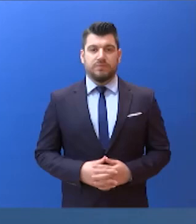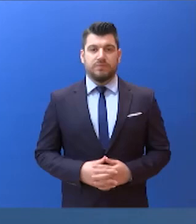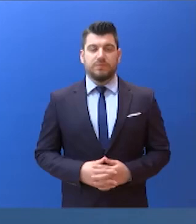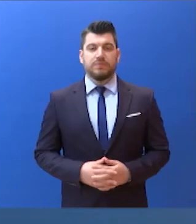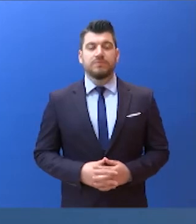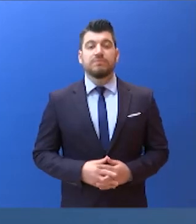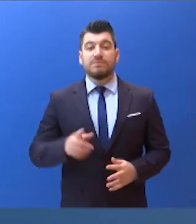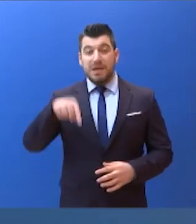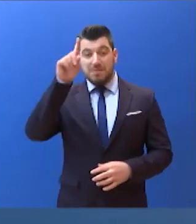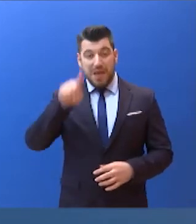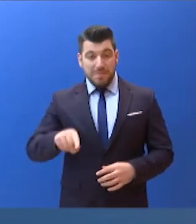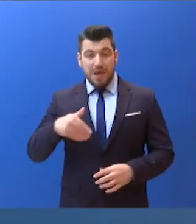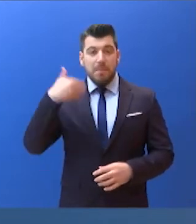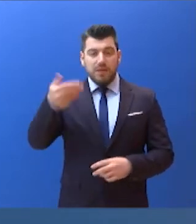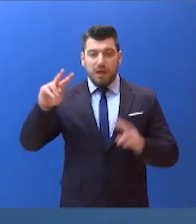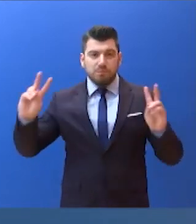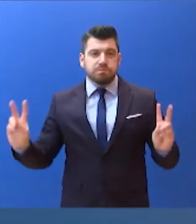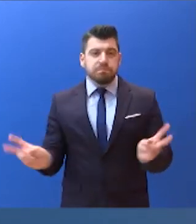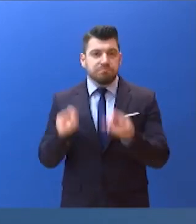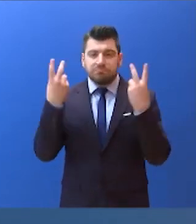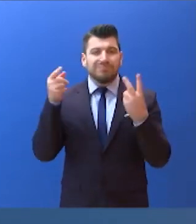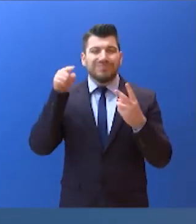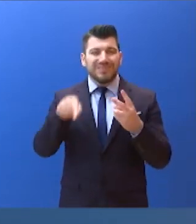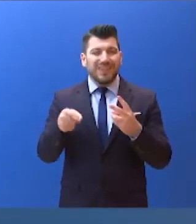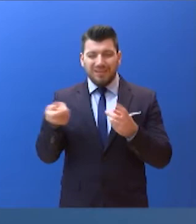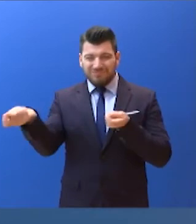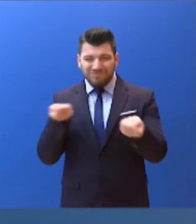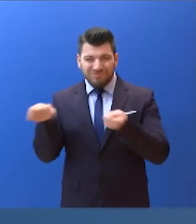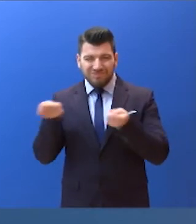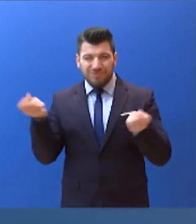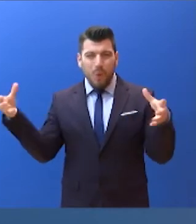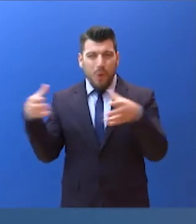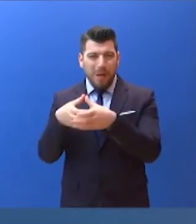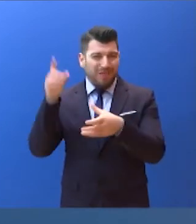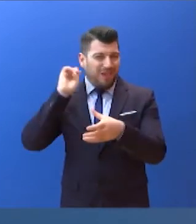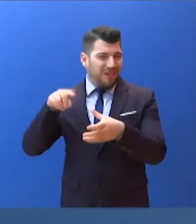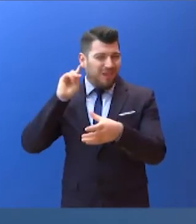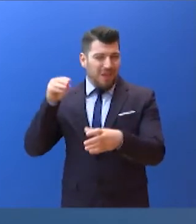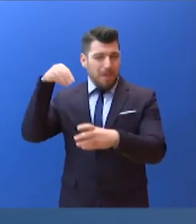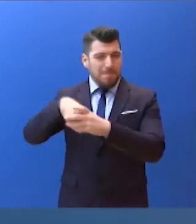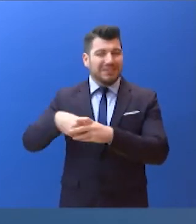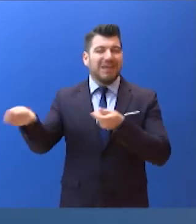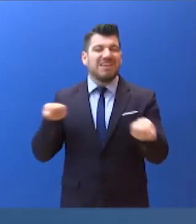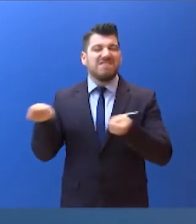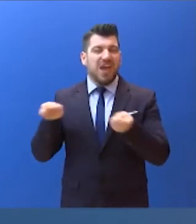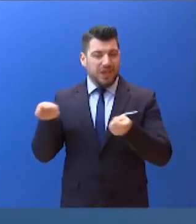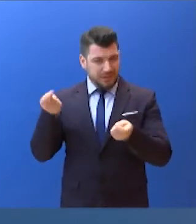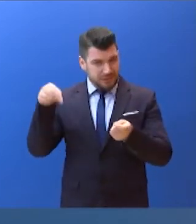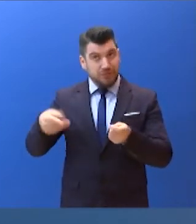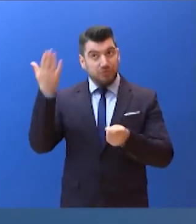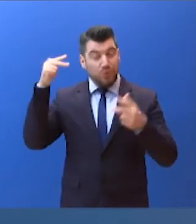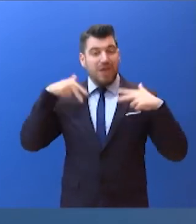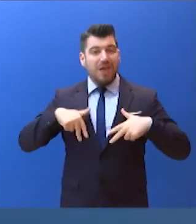24 ώρες μετά την αποκάλυψη για τις μεθοδεύσεις ενός αδίστακτου παρακράτους επί των ημερών της διακυβέρνησής του,